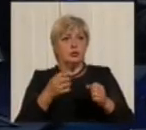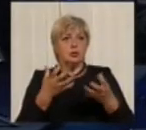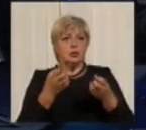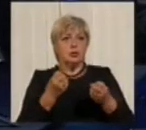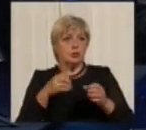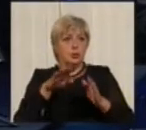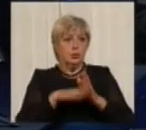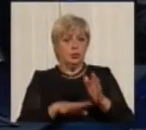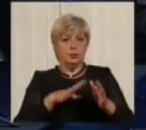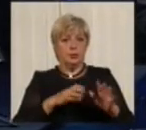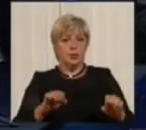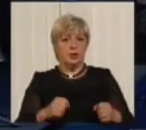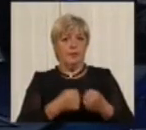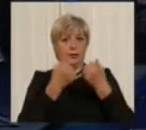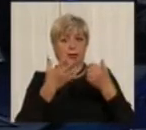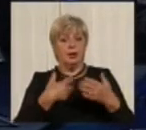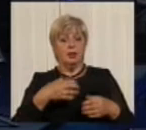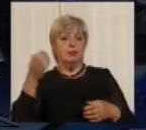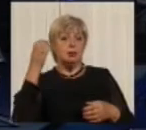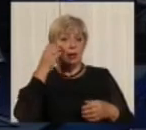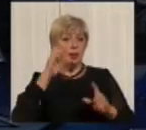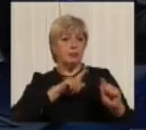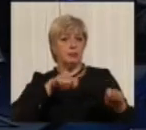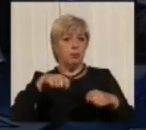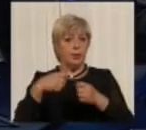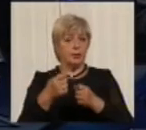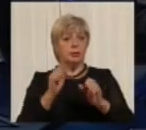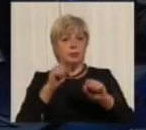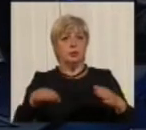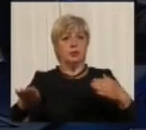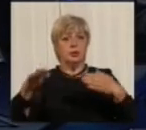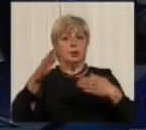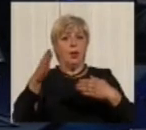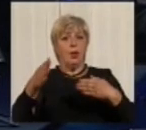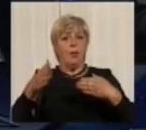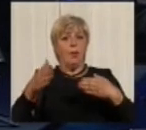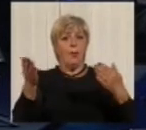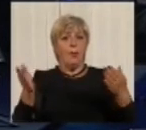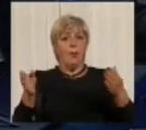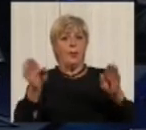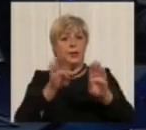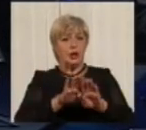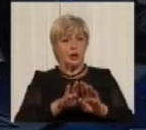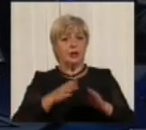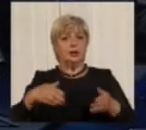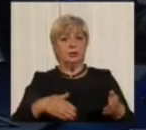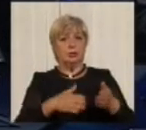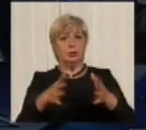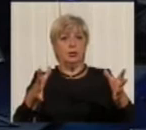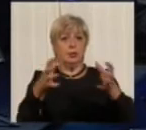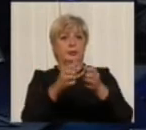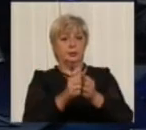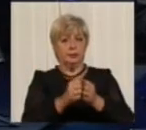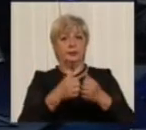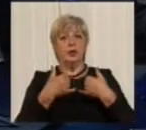Це не найкраще рішення. Ми передаємо по рації, там можуть перекрити дорогу. І перехоплення тоді йде? Так, звичайно, йде перехоплення. Пропрошую, у нас